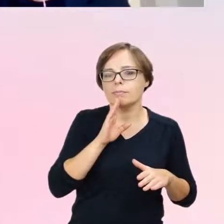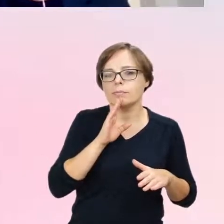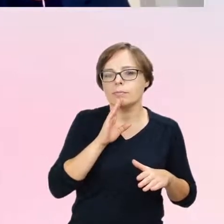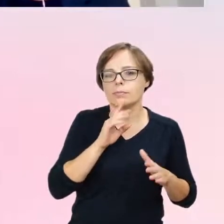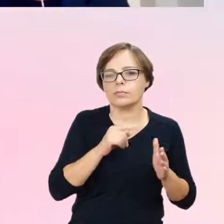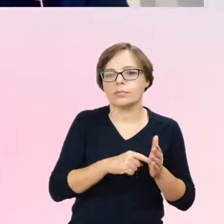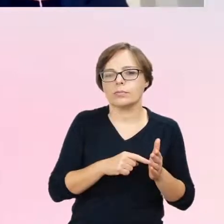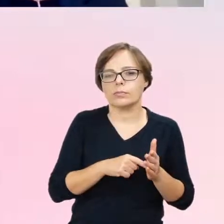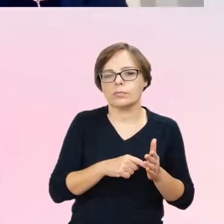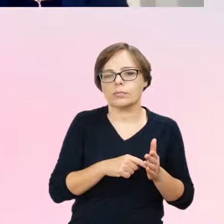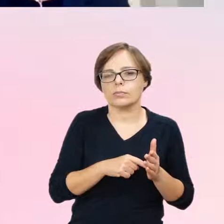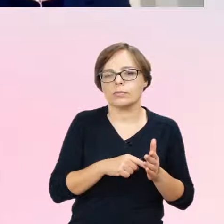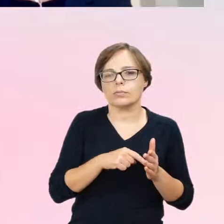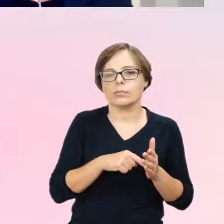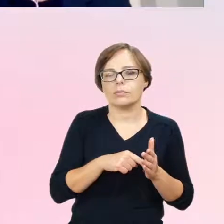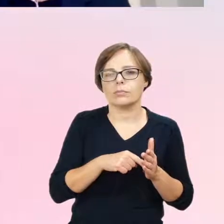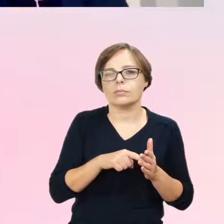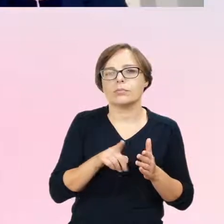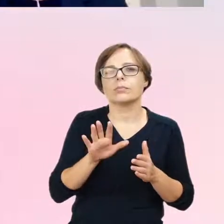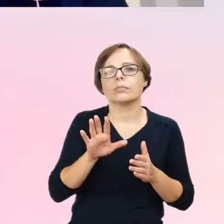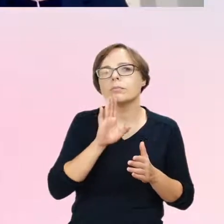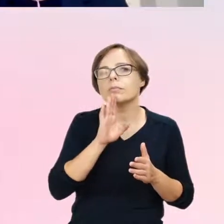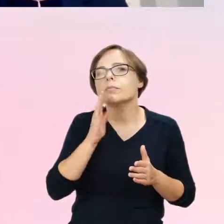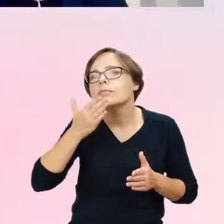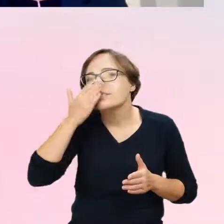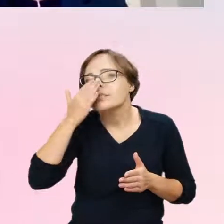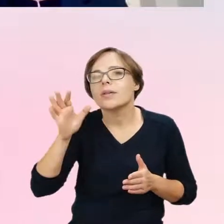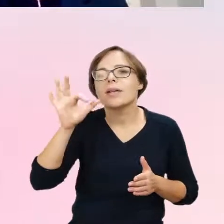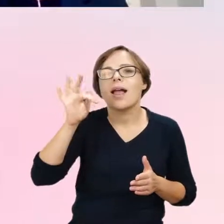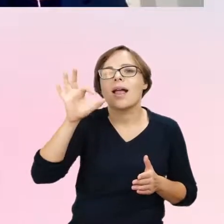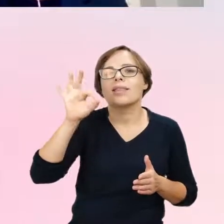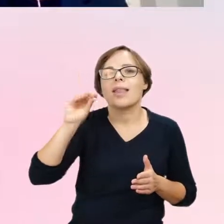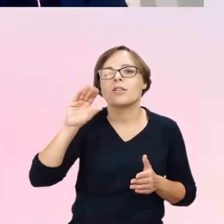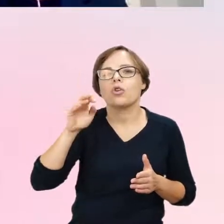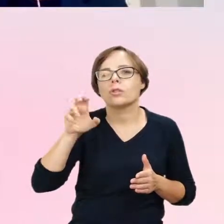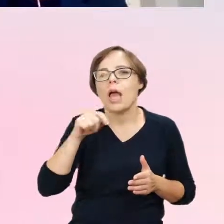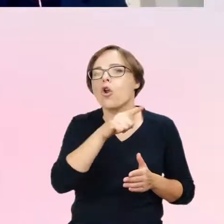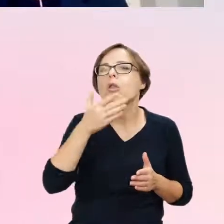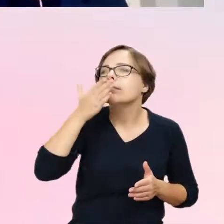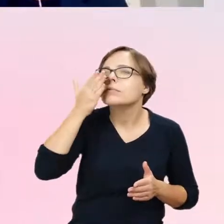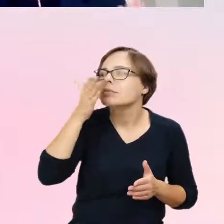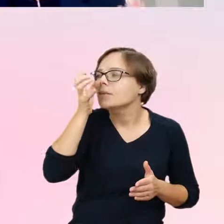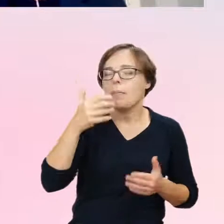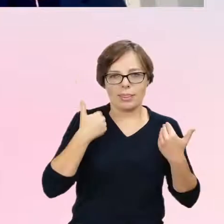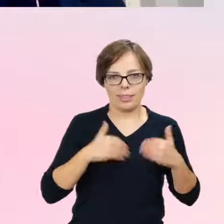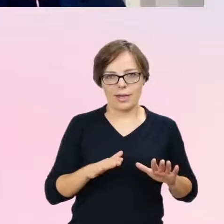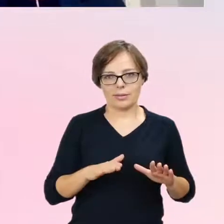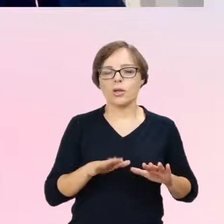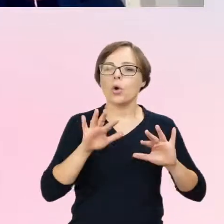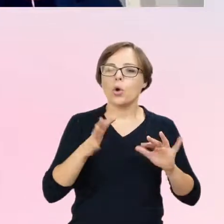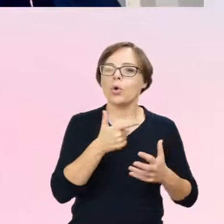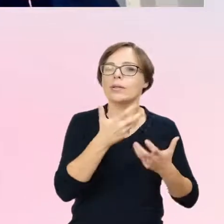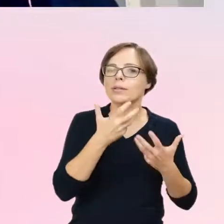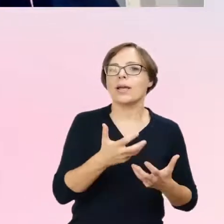jest charakterystyczna dla androgenów, dla testosteronu, ale chce po prostu przyblokować